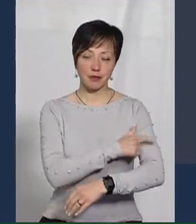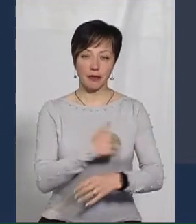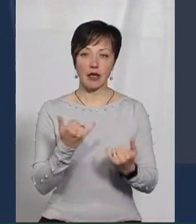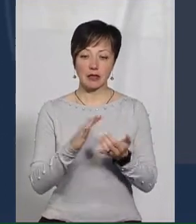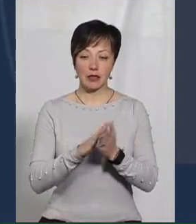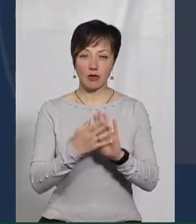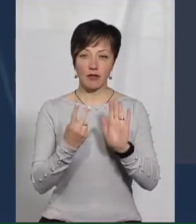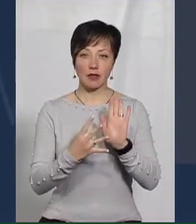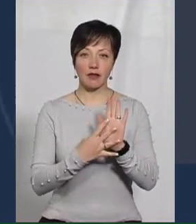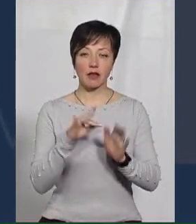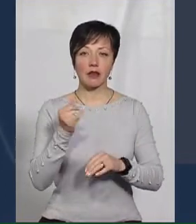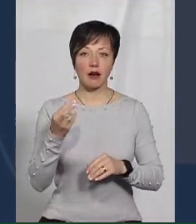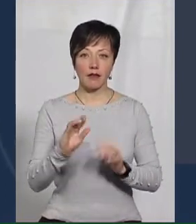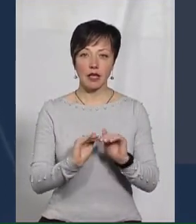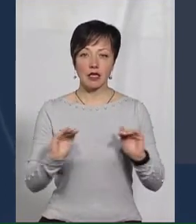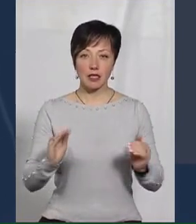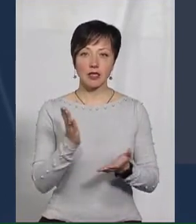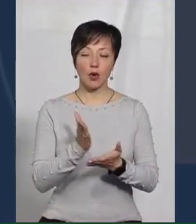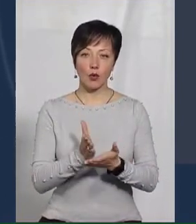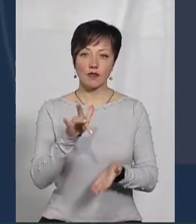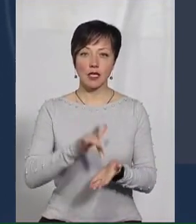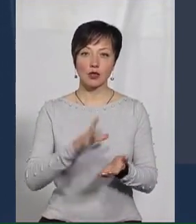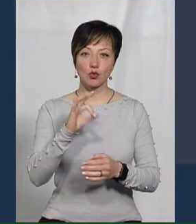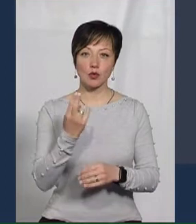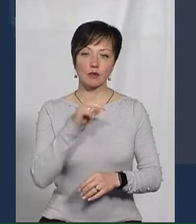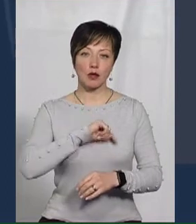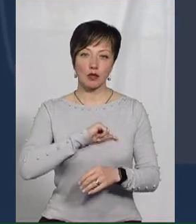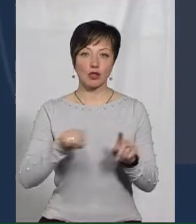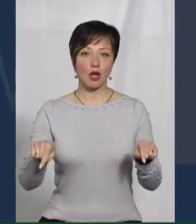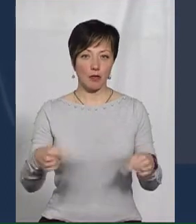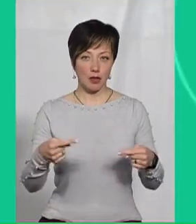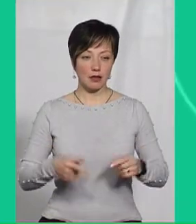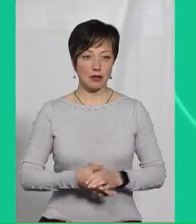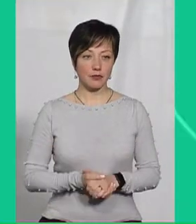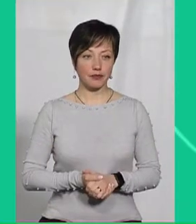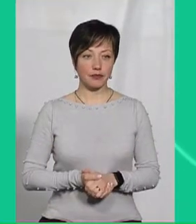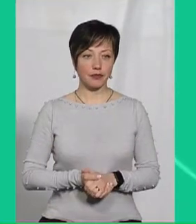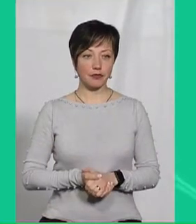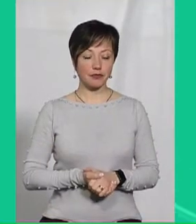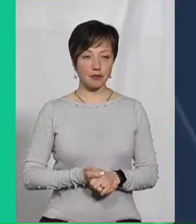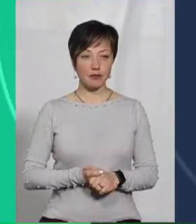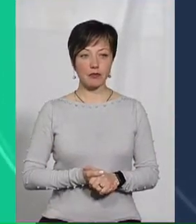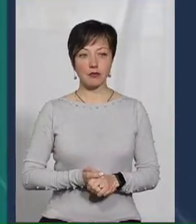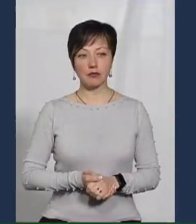29 травня діти вже знаходяться в Центрі соціально-психологічного реабілітації. Музика